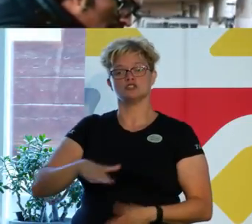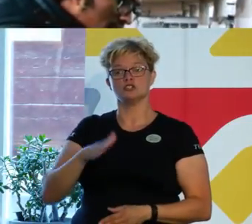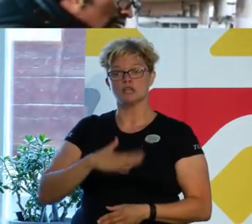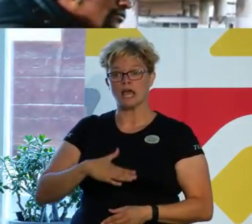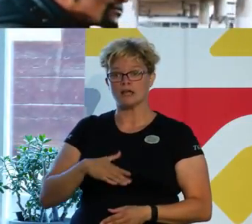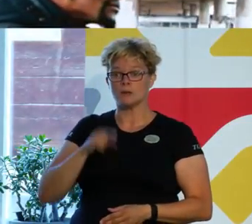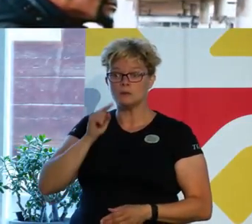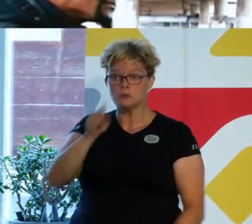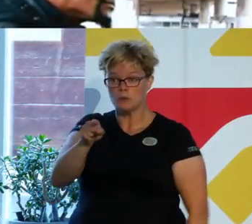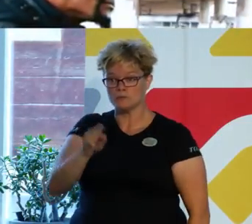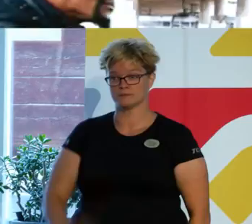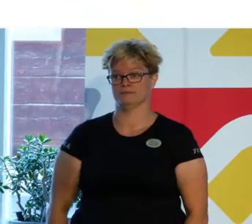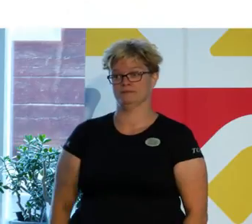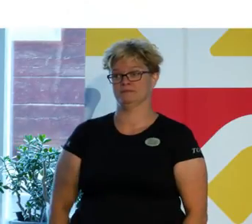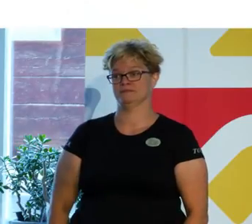du?